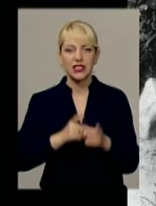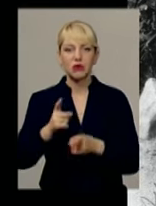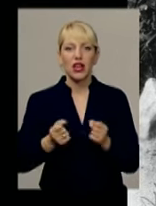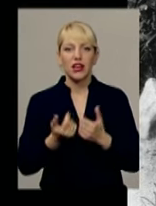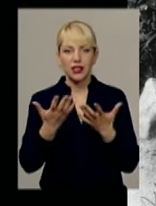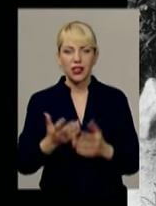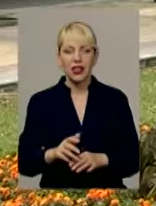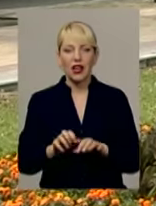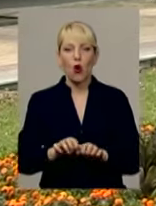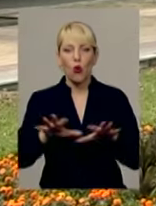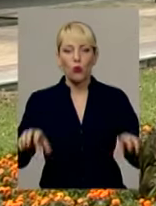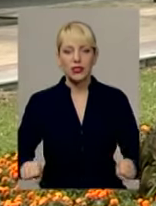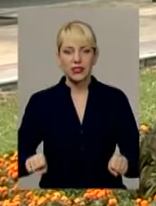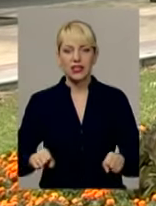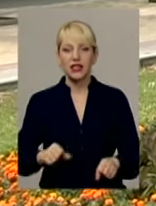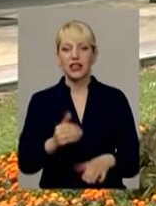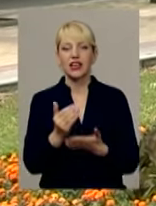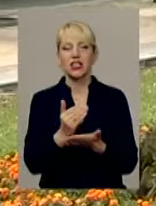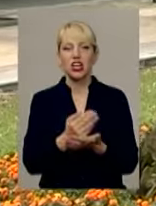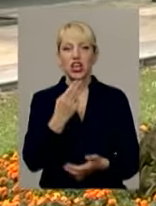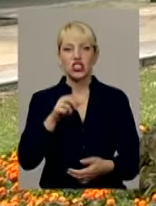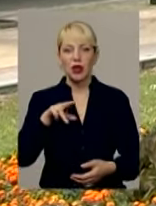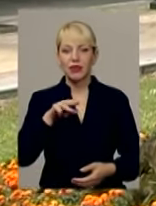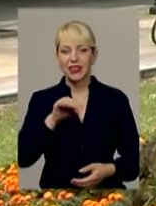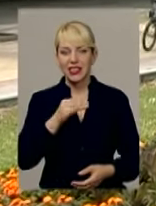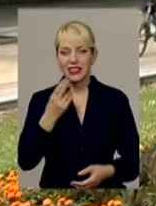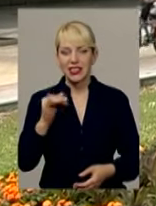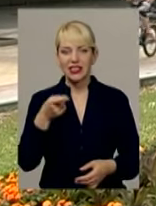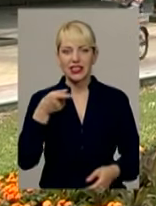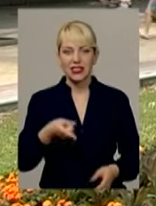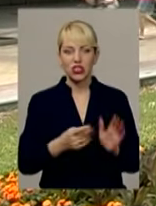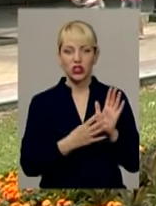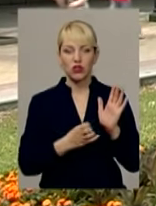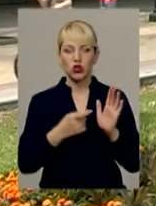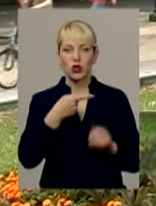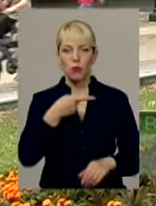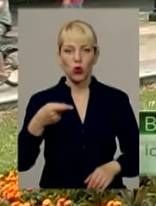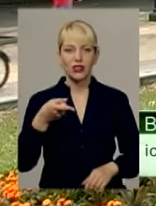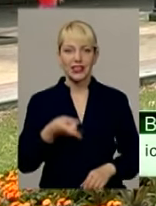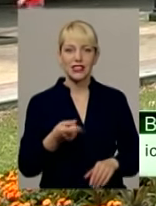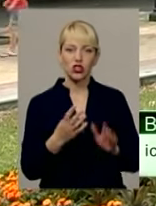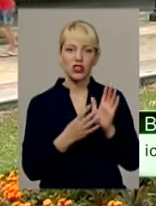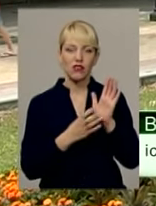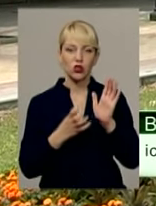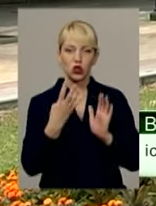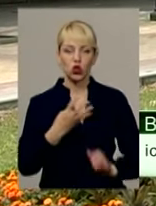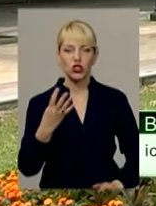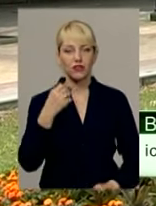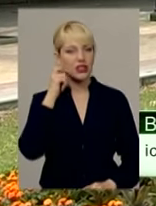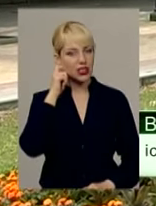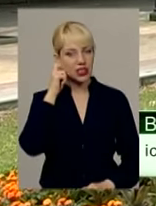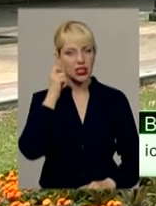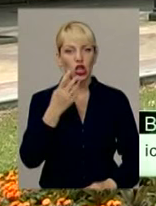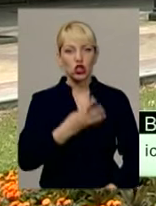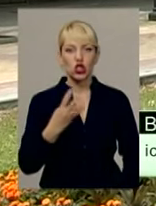окупаційних режимів. Саме Андрей Шептицький з 1900 по 1944 рік, 44